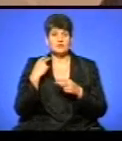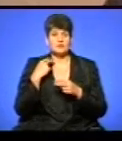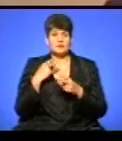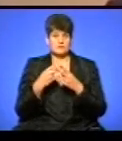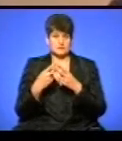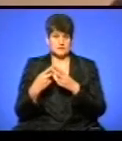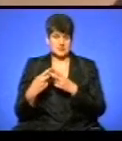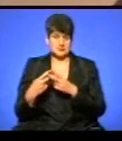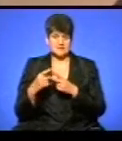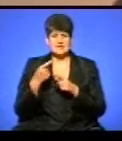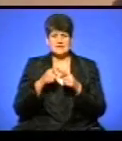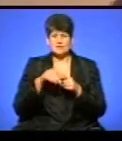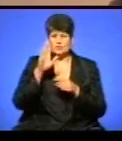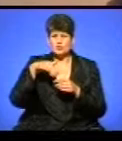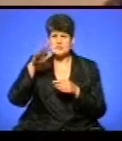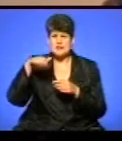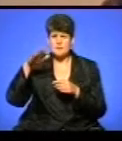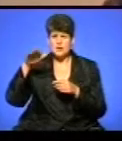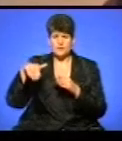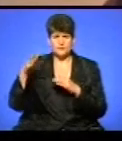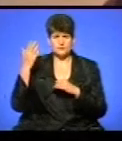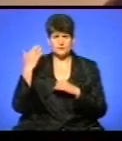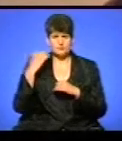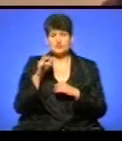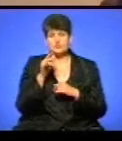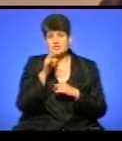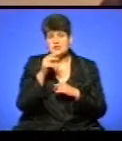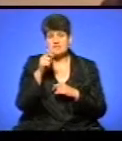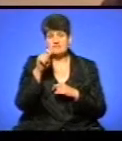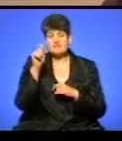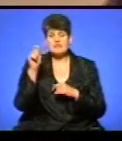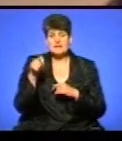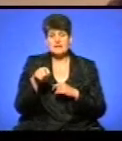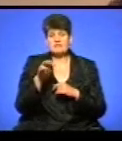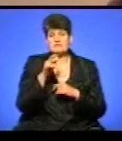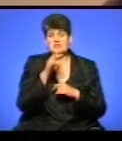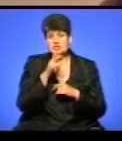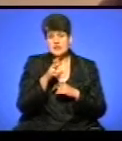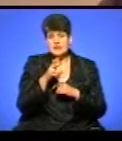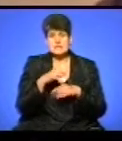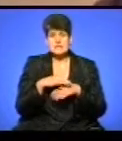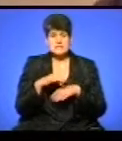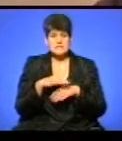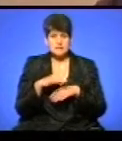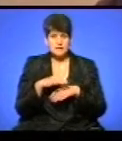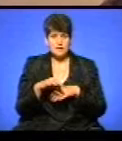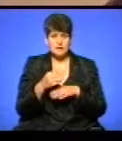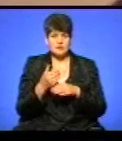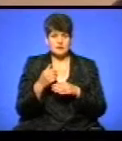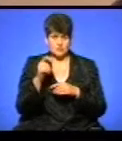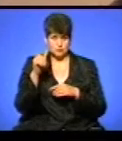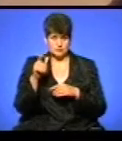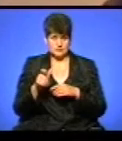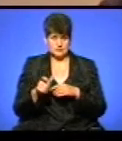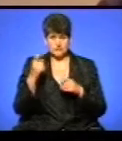фрески були замальовані. Тому що час війни, час насилля, час насилля над людиною,